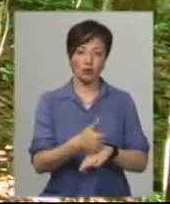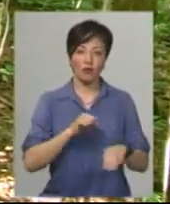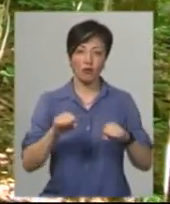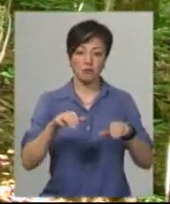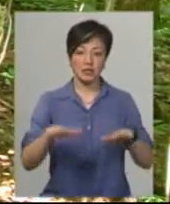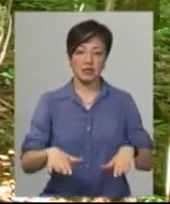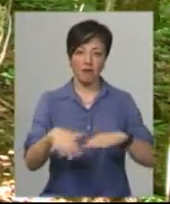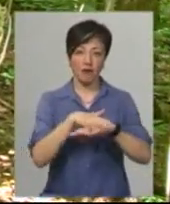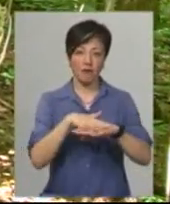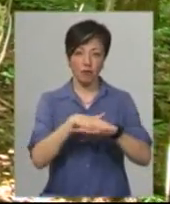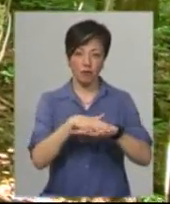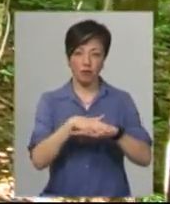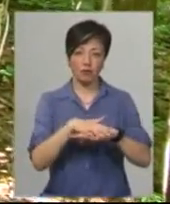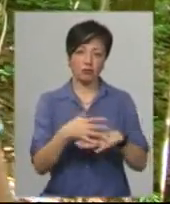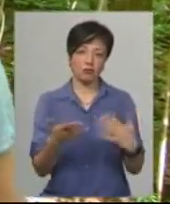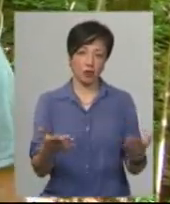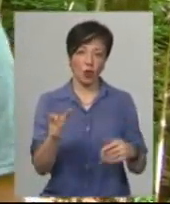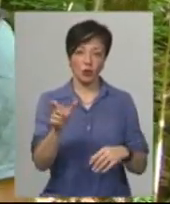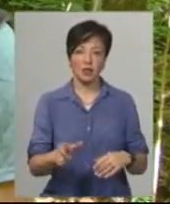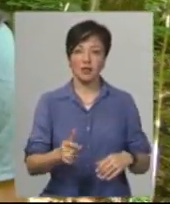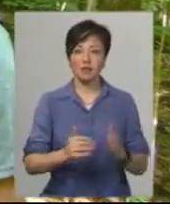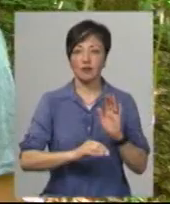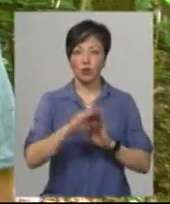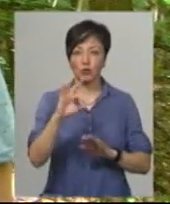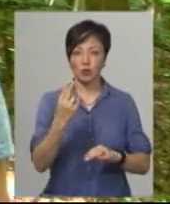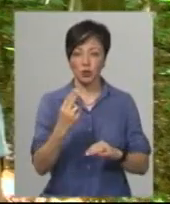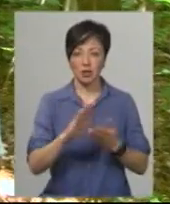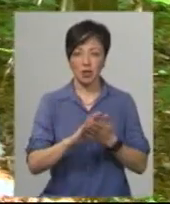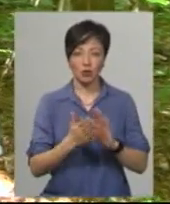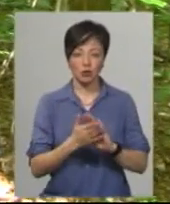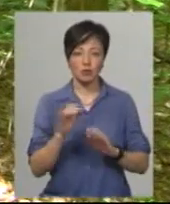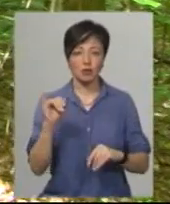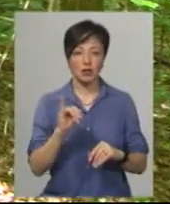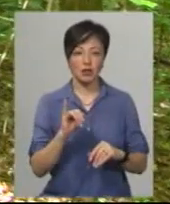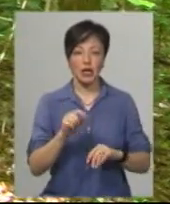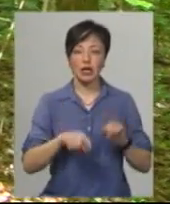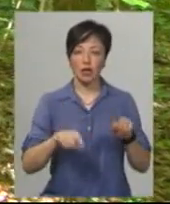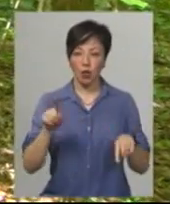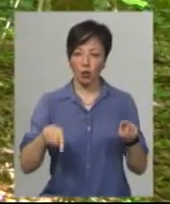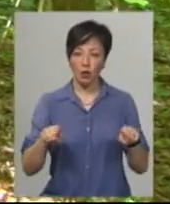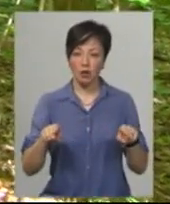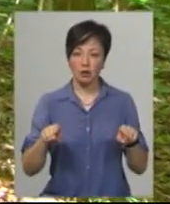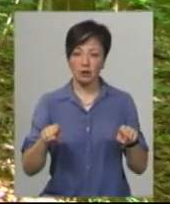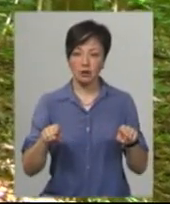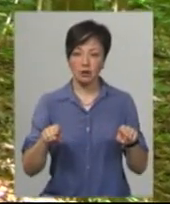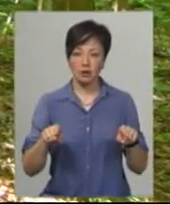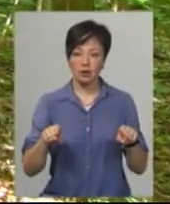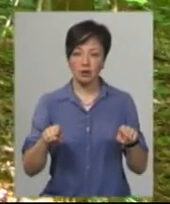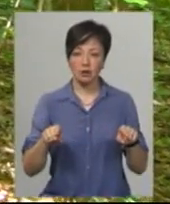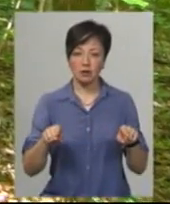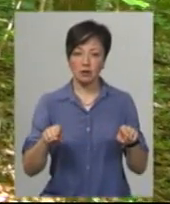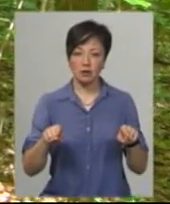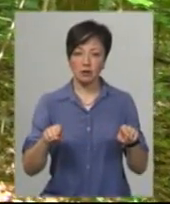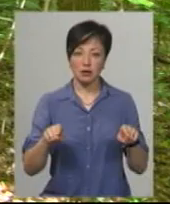місцевої людності, то людина досить з високим соціальним статусом. І інколи ставили речі